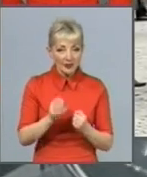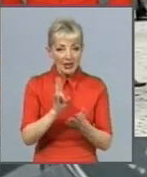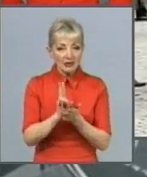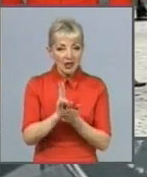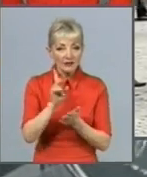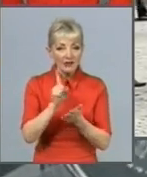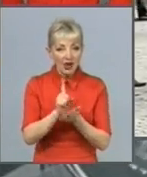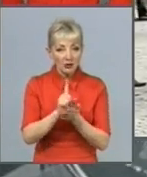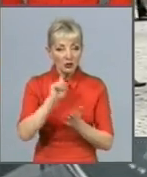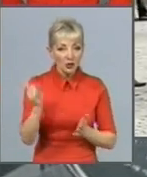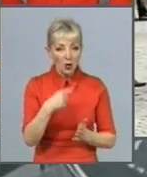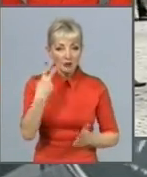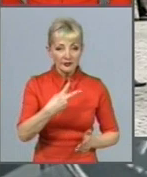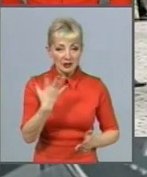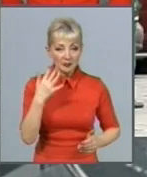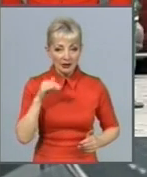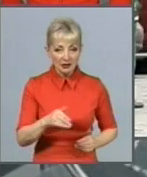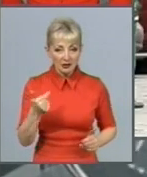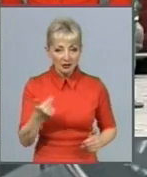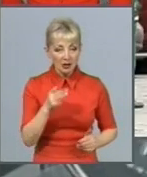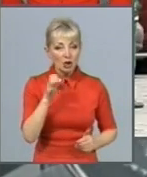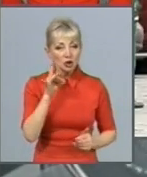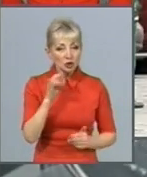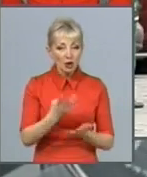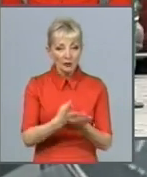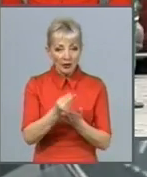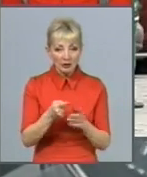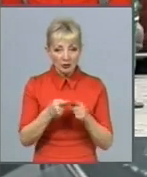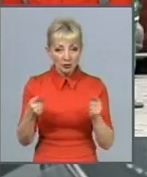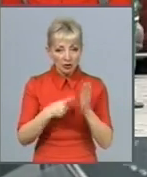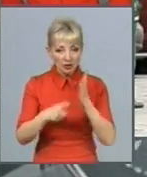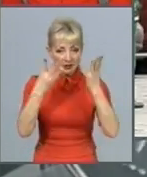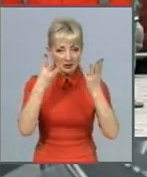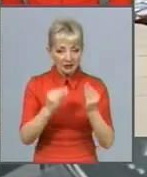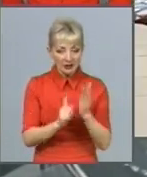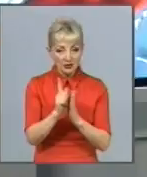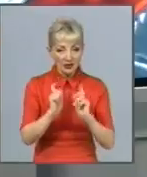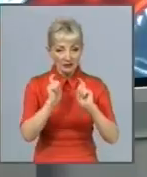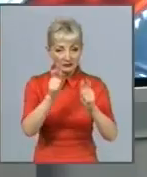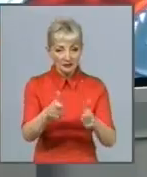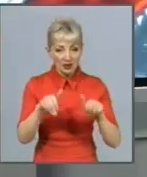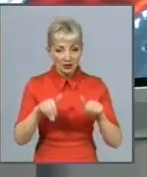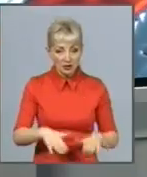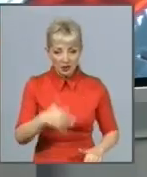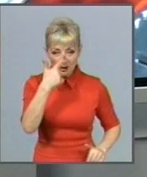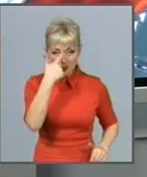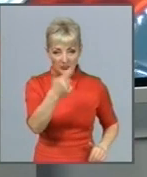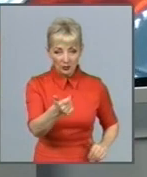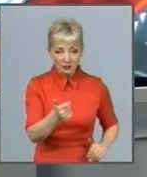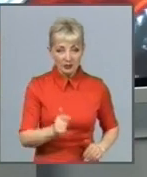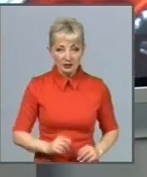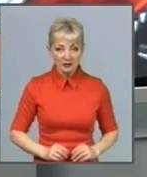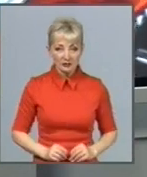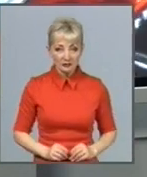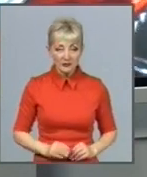тисяч гривень. Терміни сплати протягом 60 днів з дня вручення рішення повідомлення. В Україні